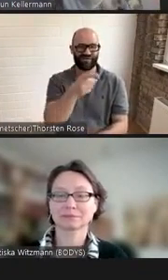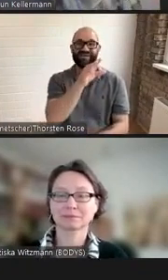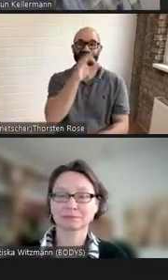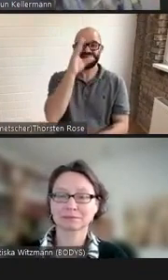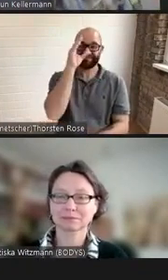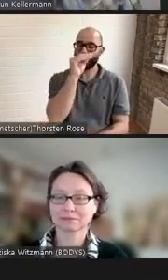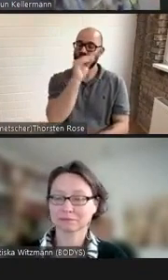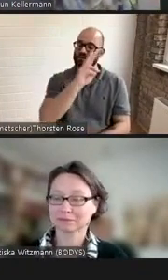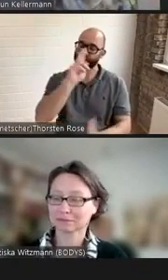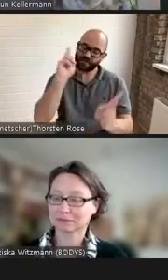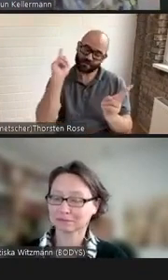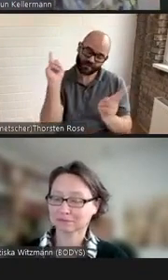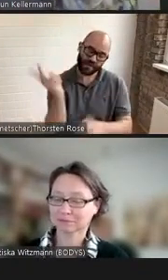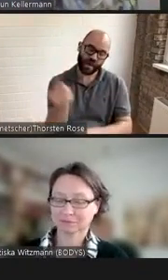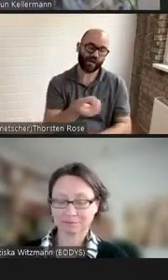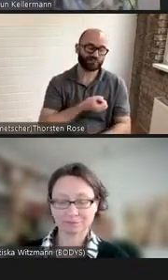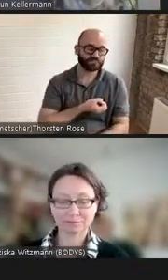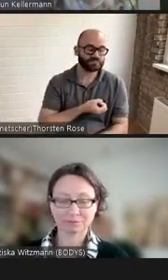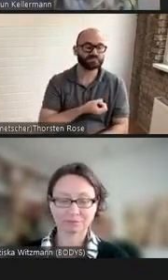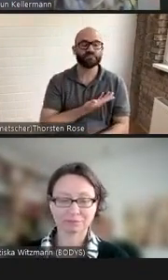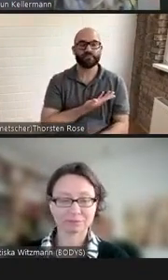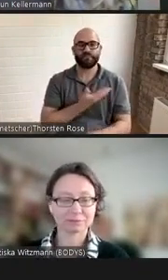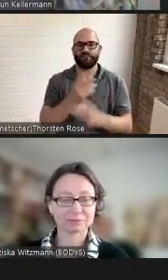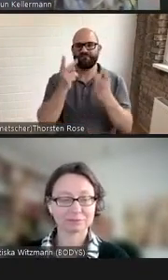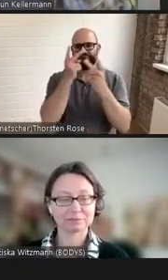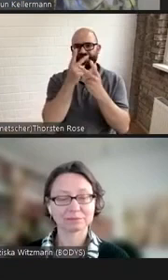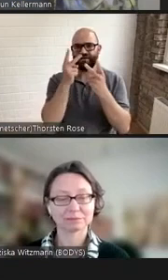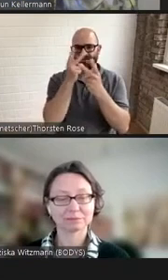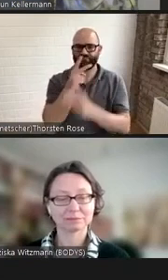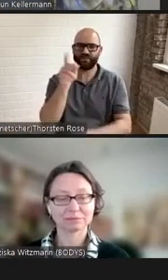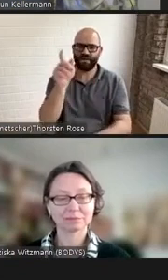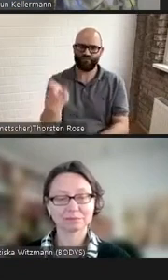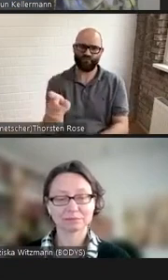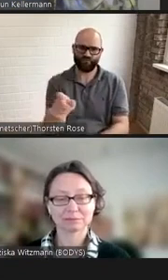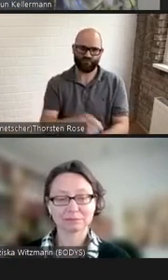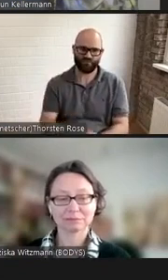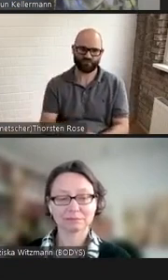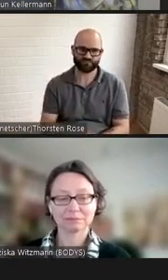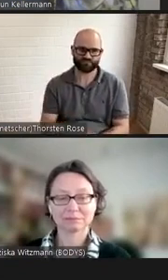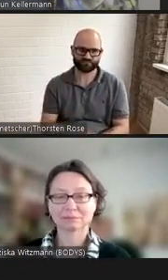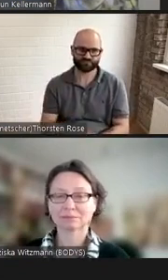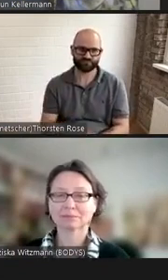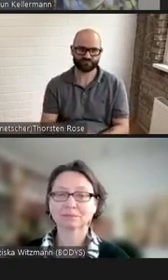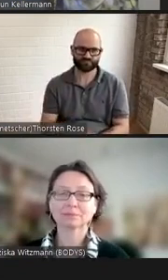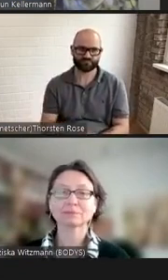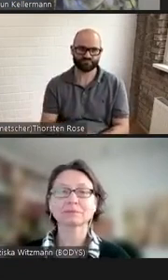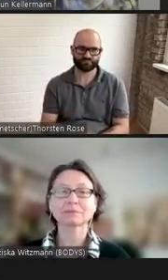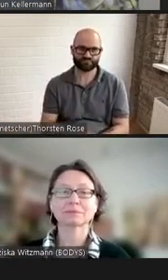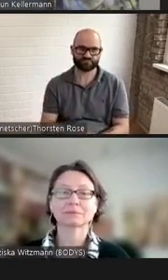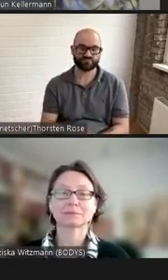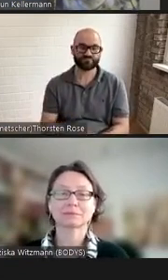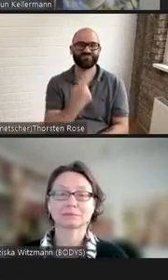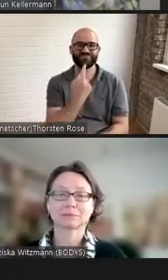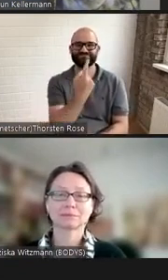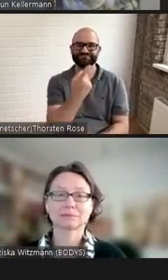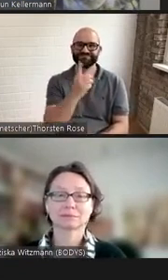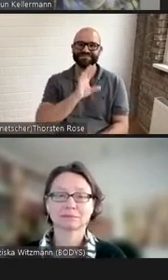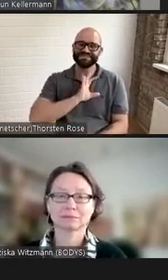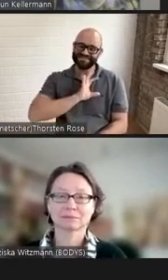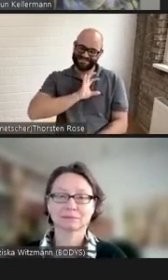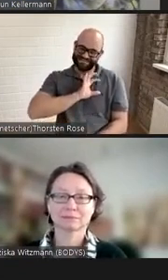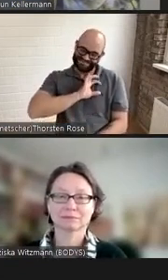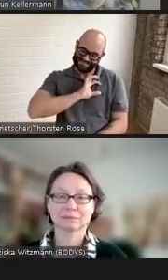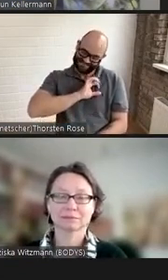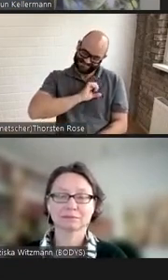sie und kann sein Begehren nach dieser Frau nicht mehr länger unterdrücken.